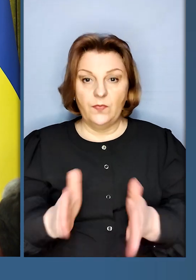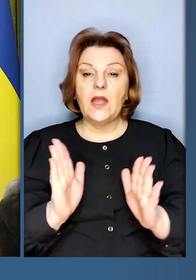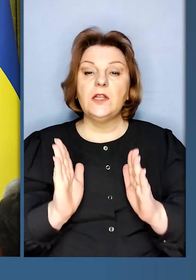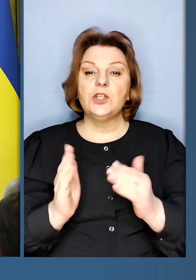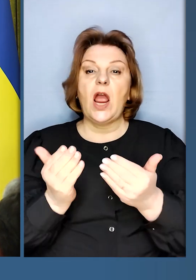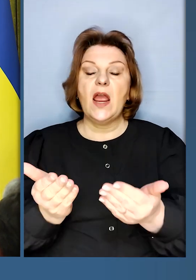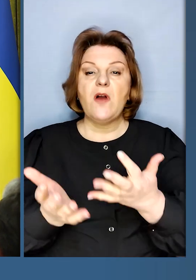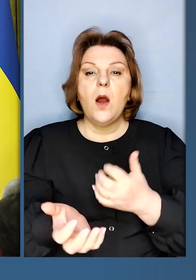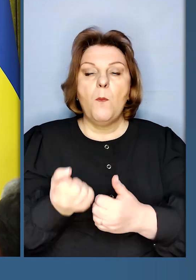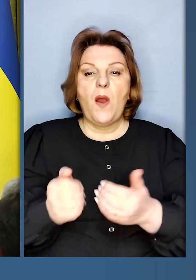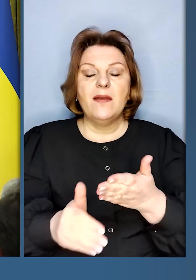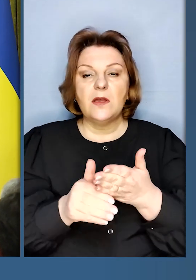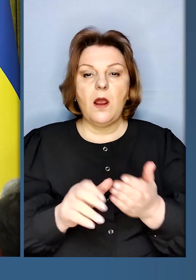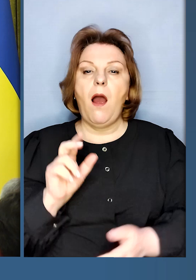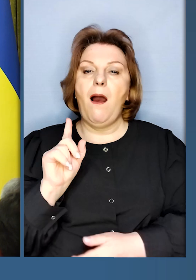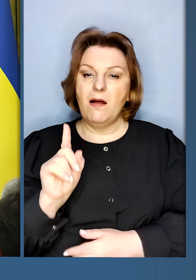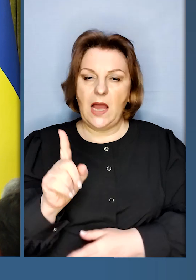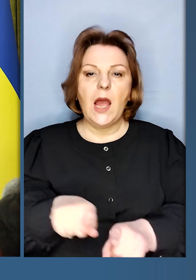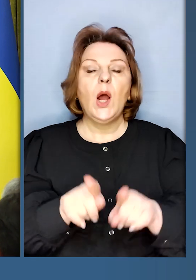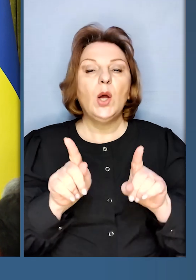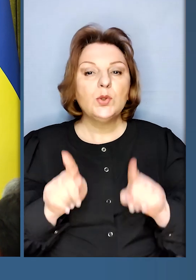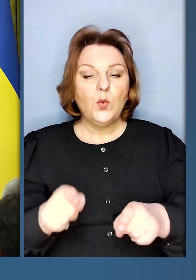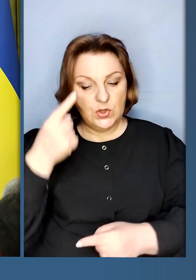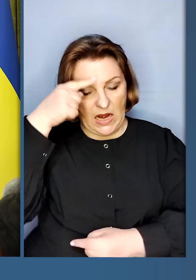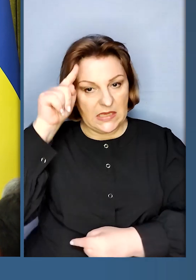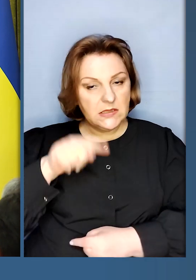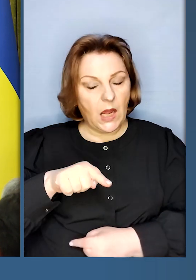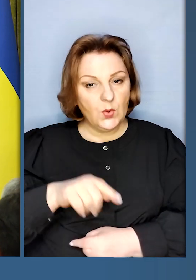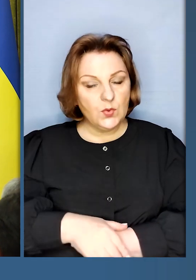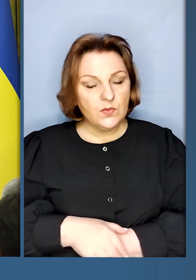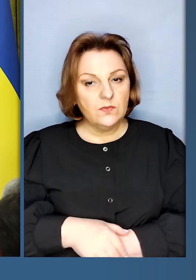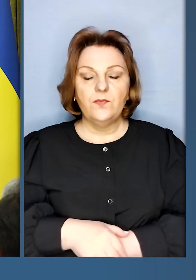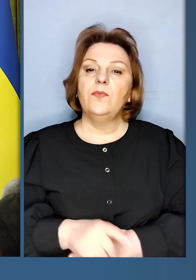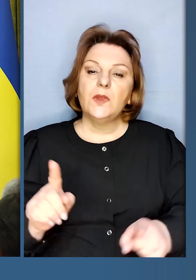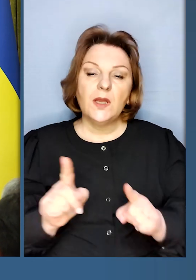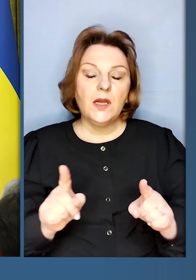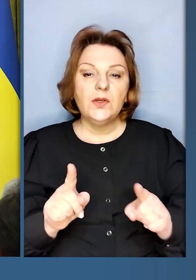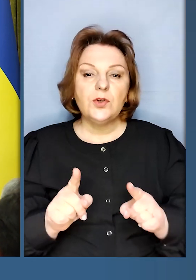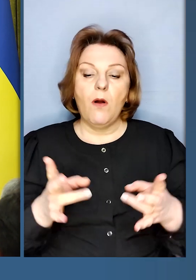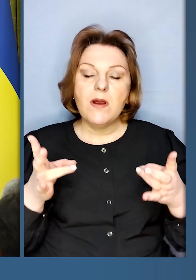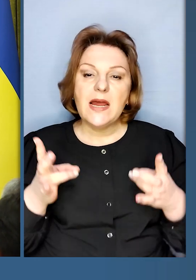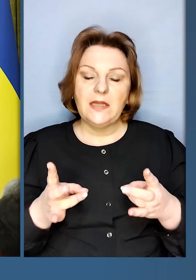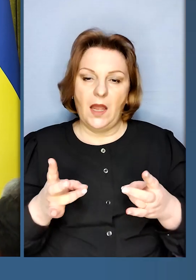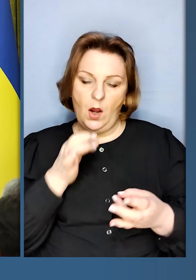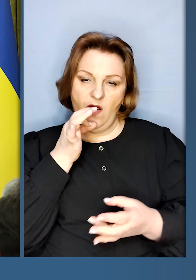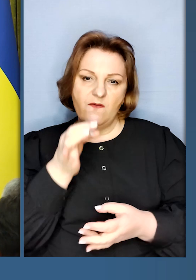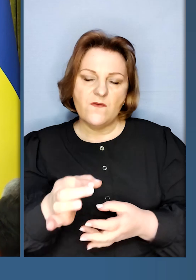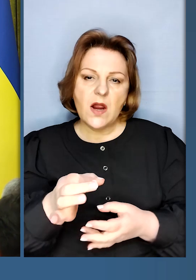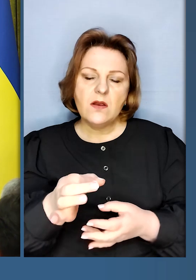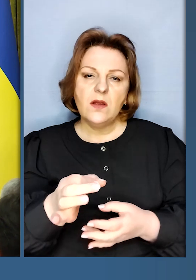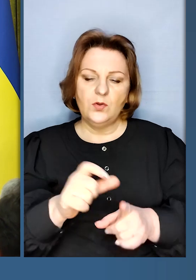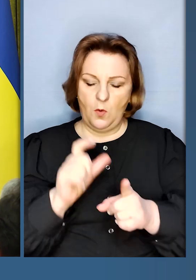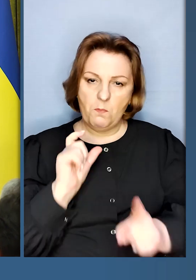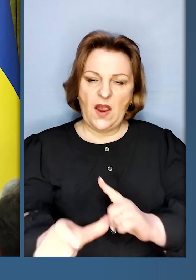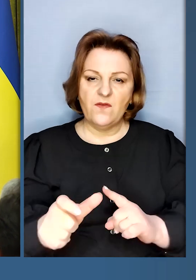не лише вас підтримувати, але також знаючи, що треба відповідати